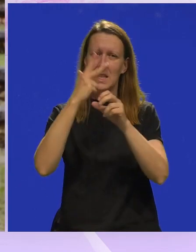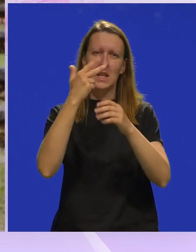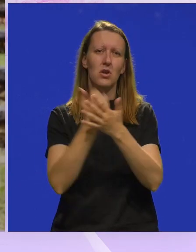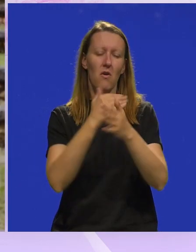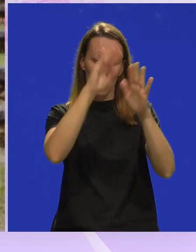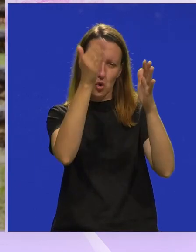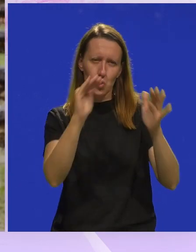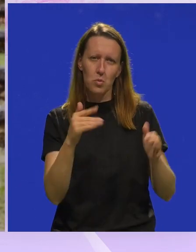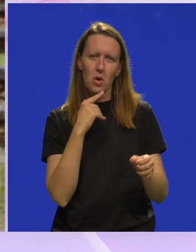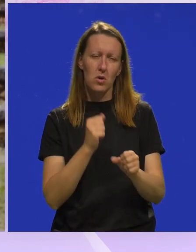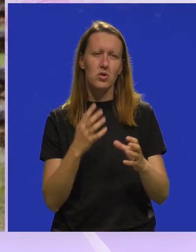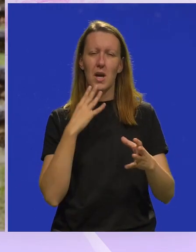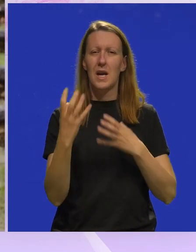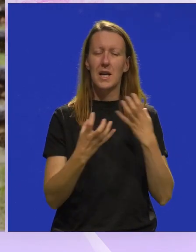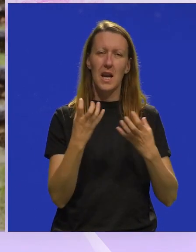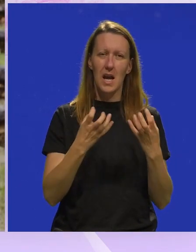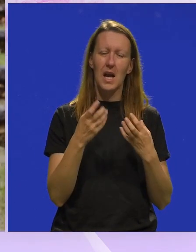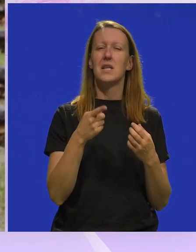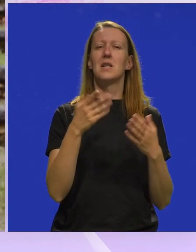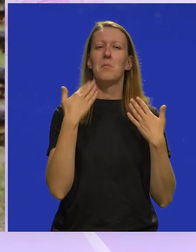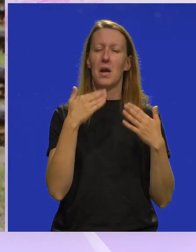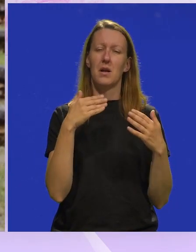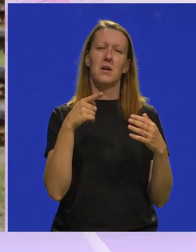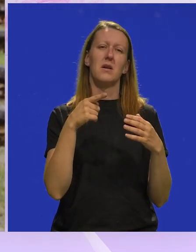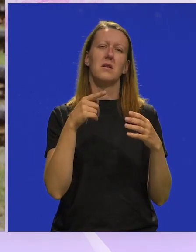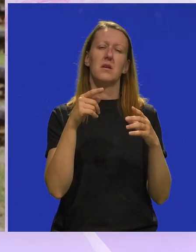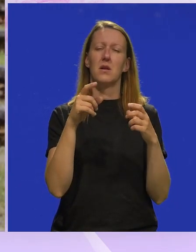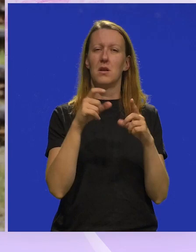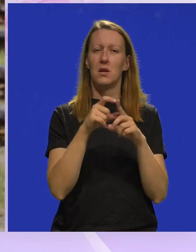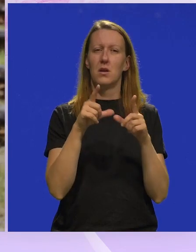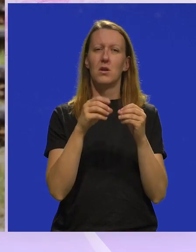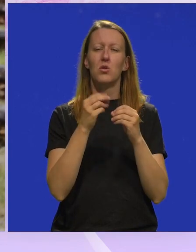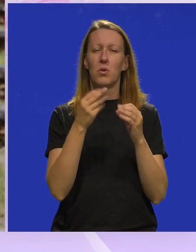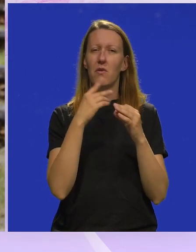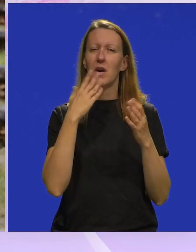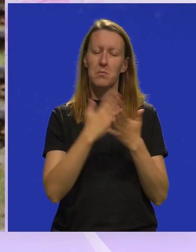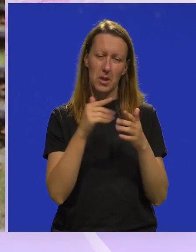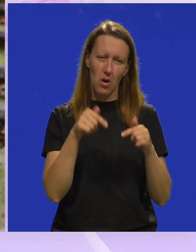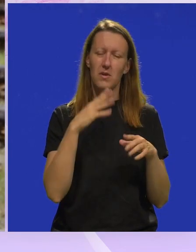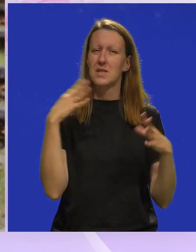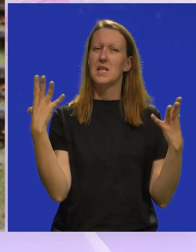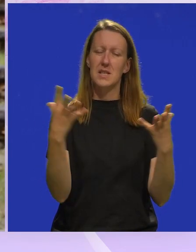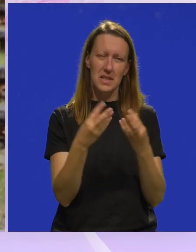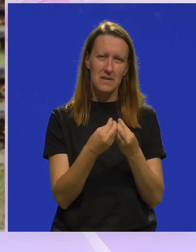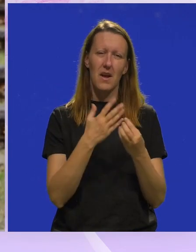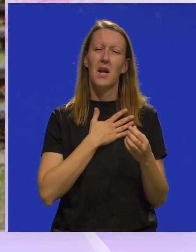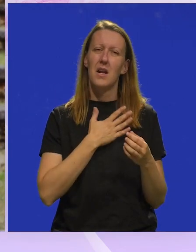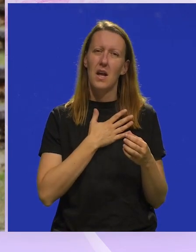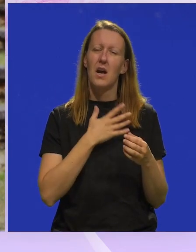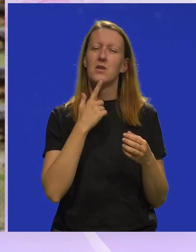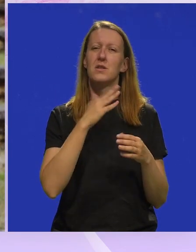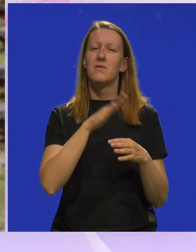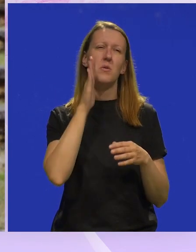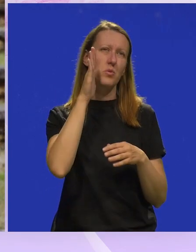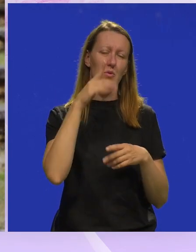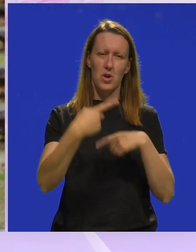tri nove skulpture koje će krasiti Park Skultura Dubrova i biti ovdje za sve naše i